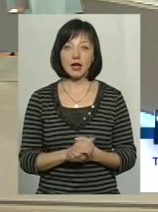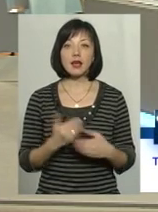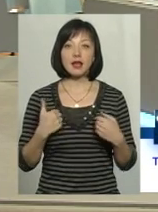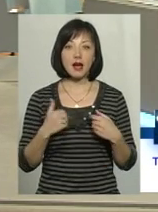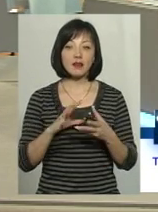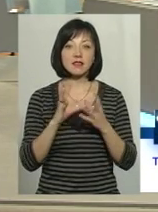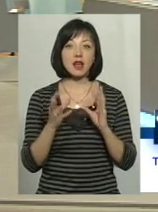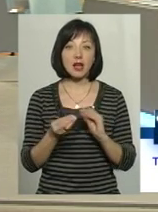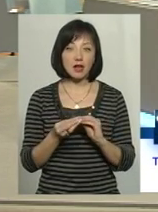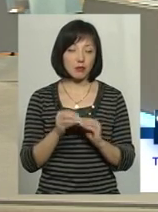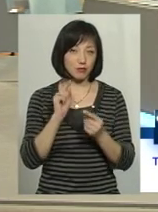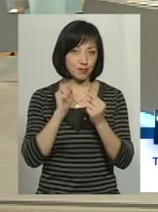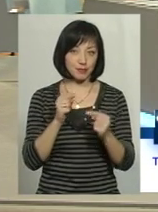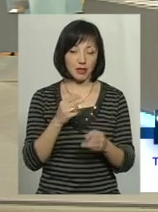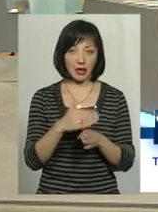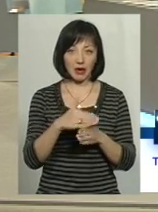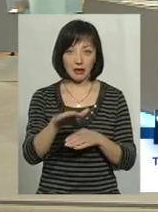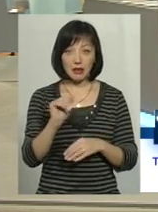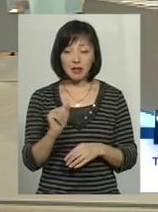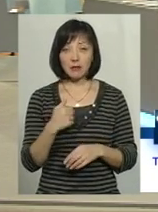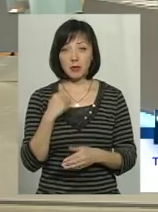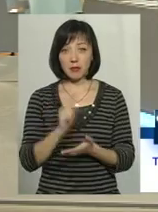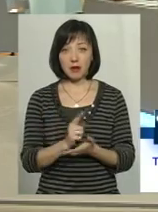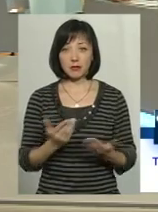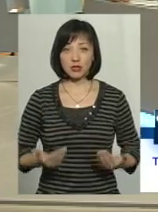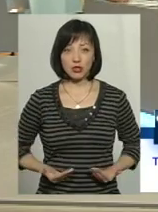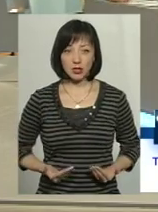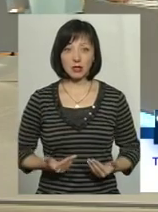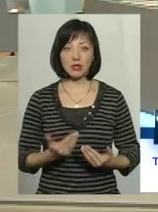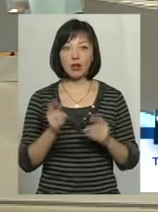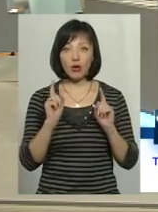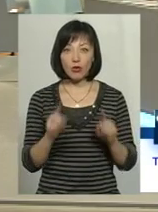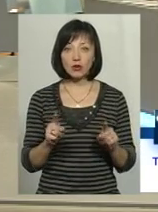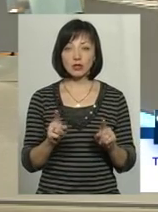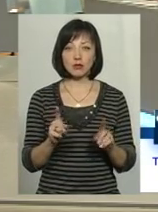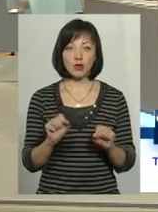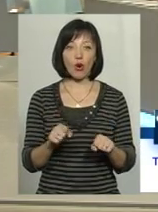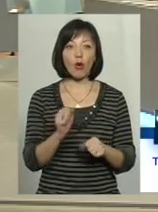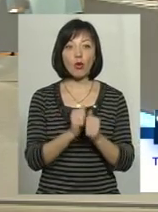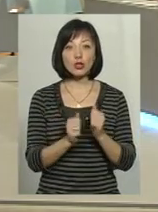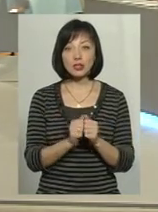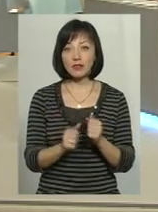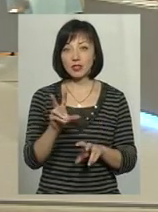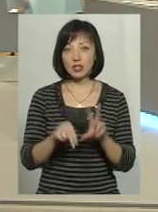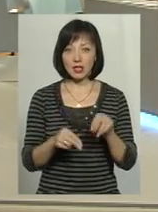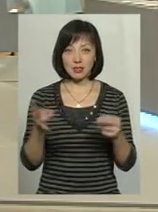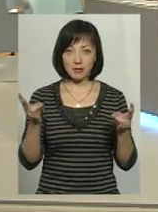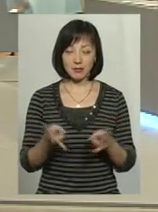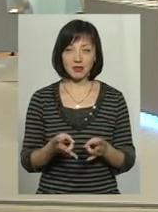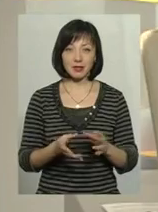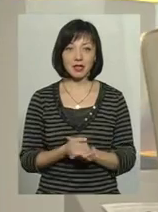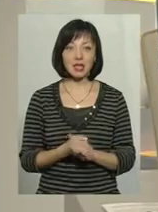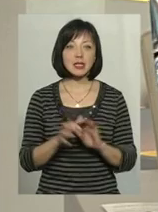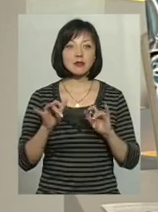взагалі противниця кредитів, ми маємо жити на ту можливість. Кожен живе, як вважає, за потрібне,